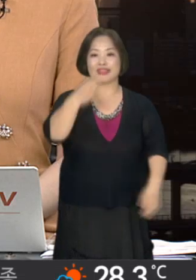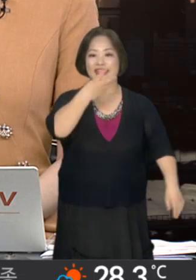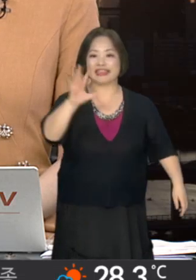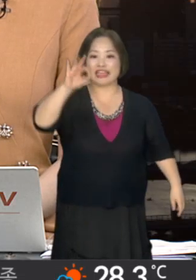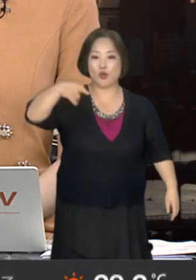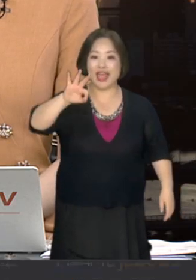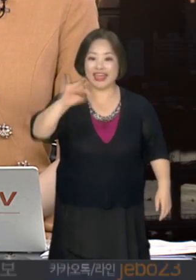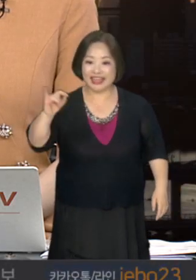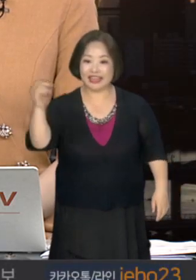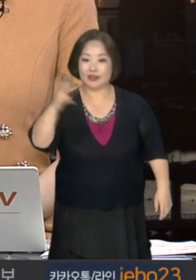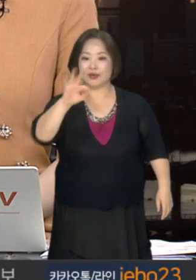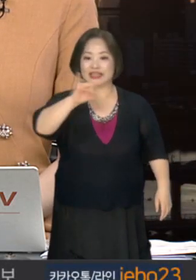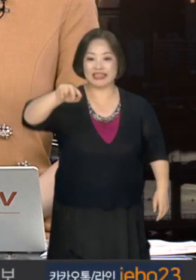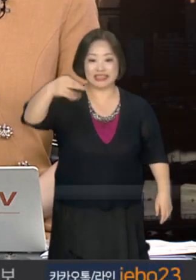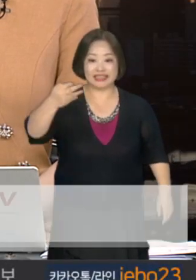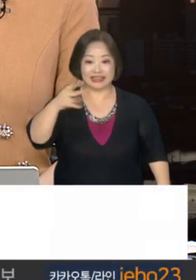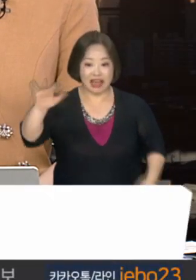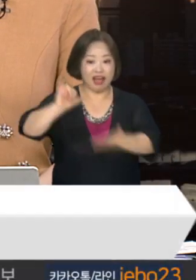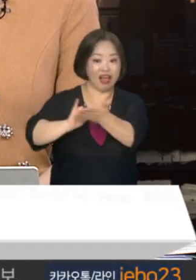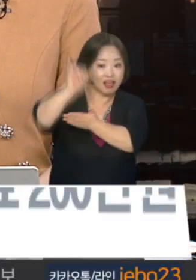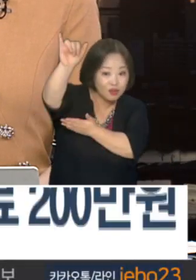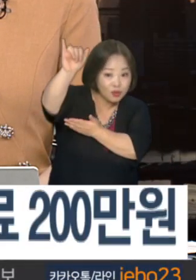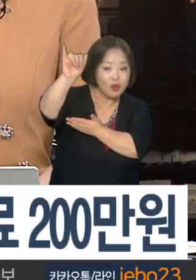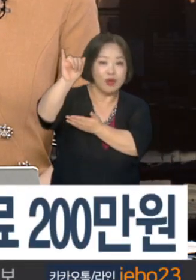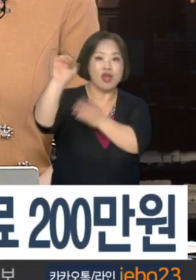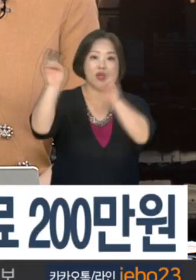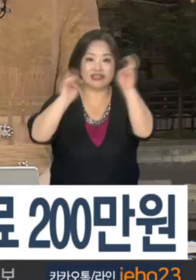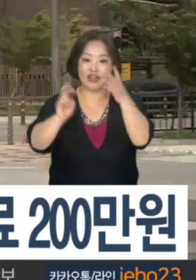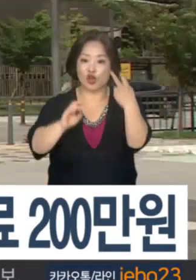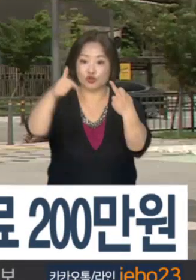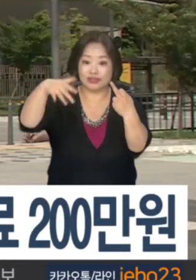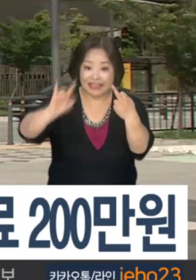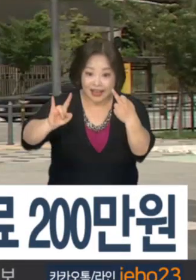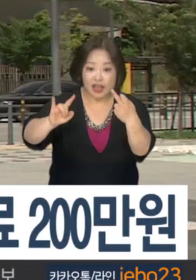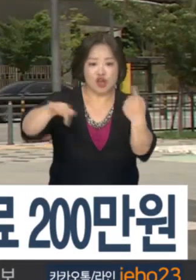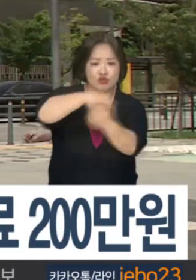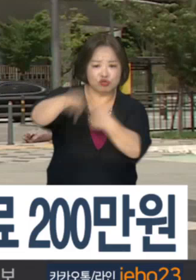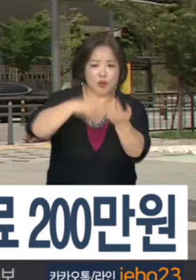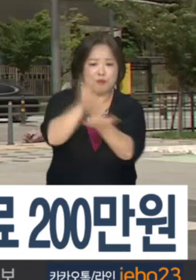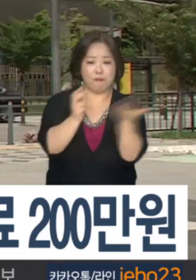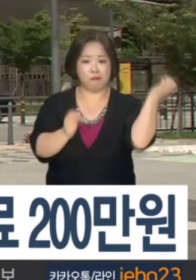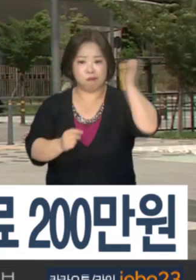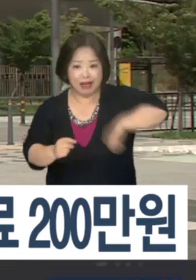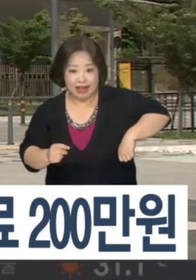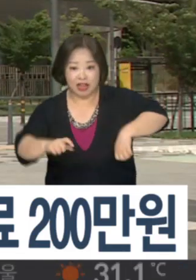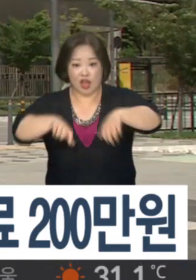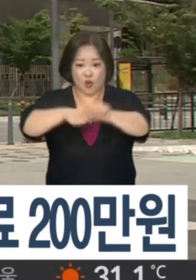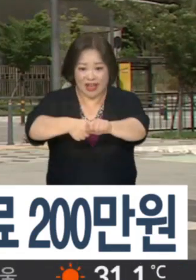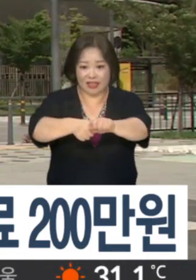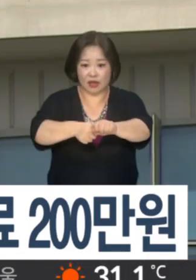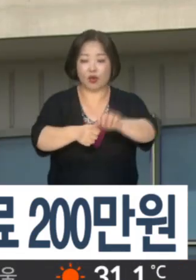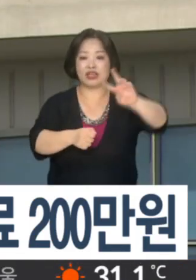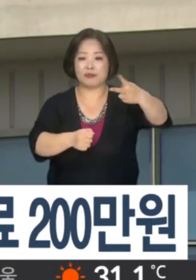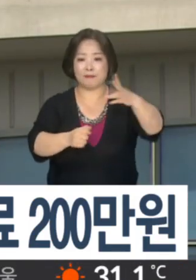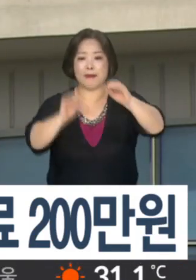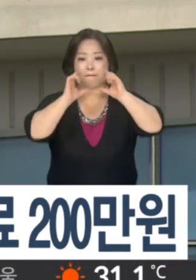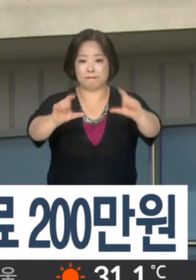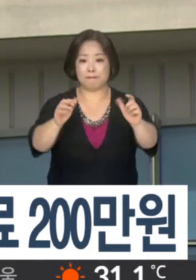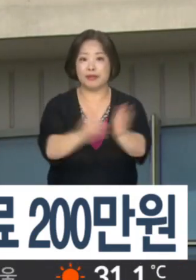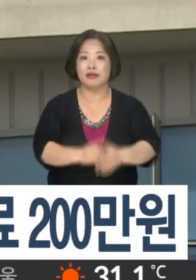티웨이와 이스타항공 등 12개 항공사가 운임 총액표시제 위반으로 과태료 200만 원을 부과받았습니다.